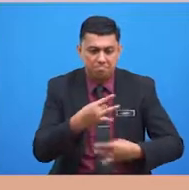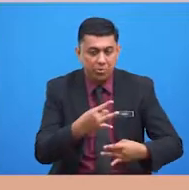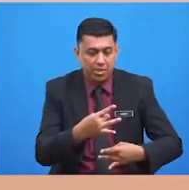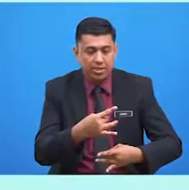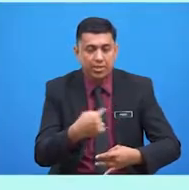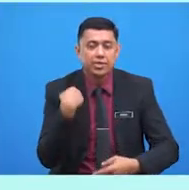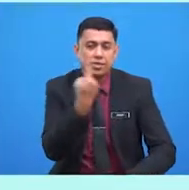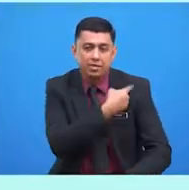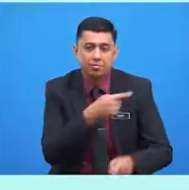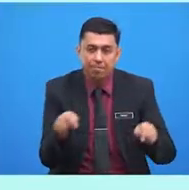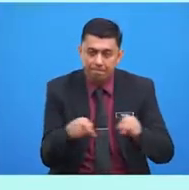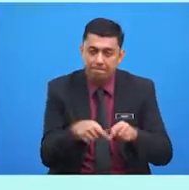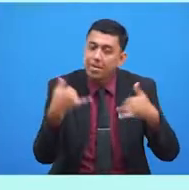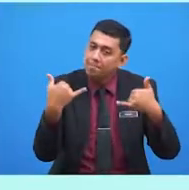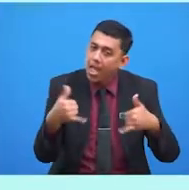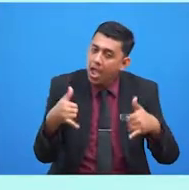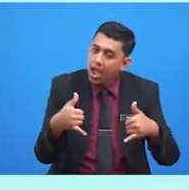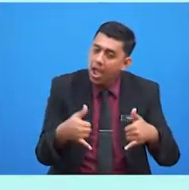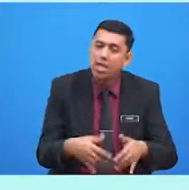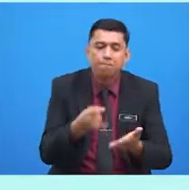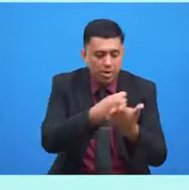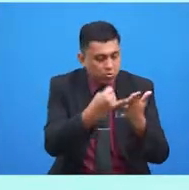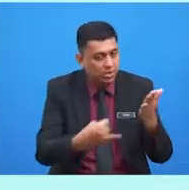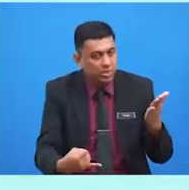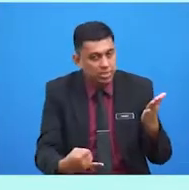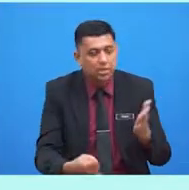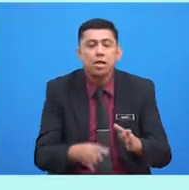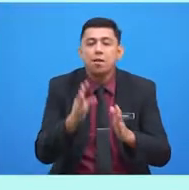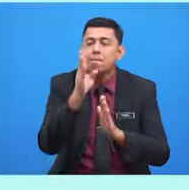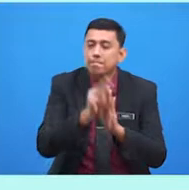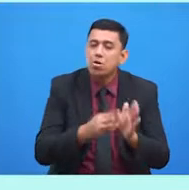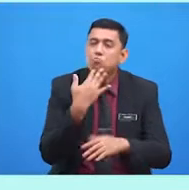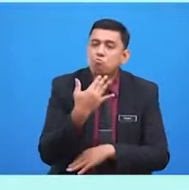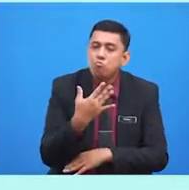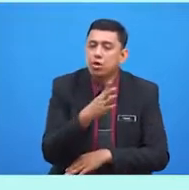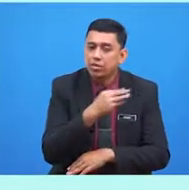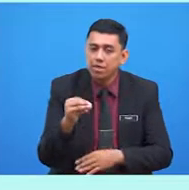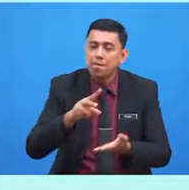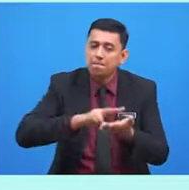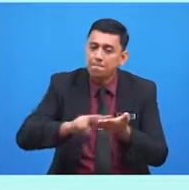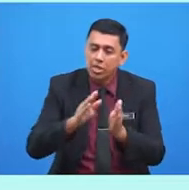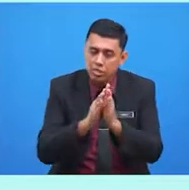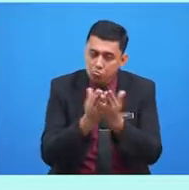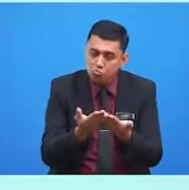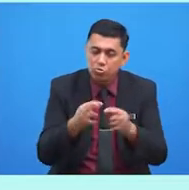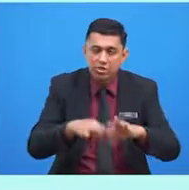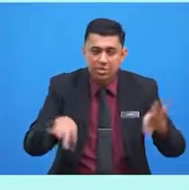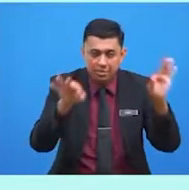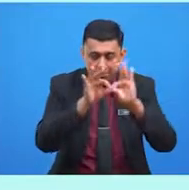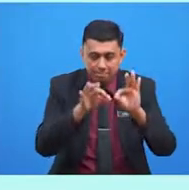seperti bermain, melukis, mewarna, dan membaca buku cerita.